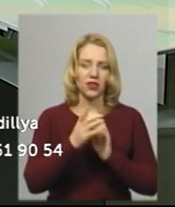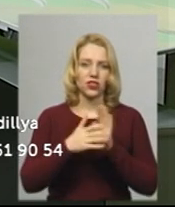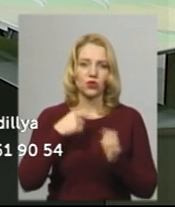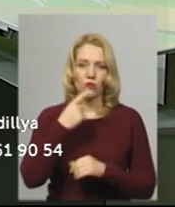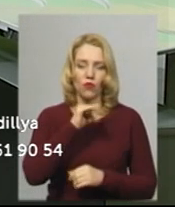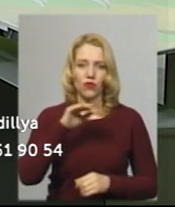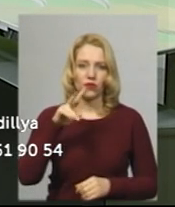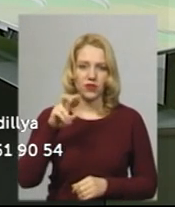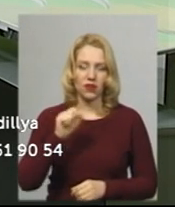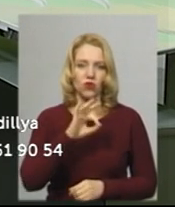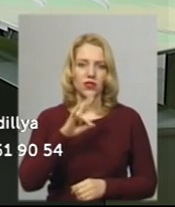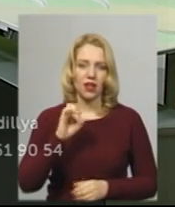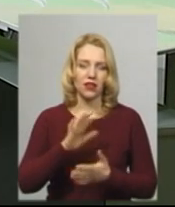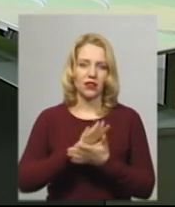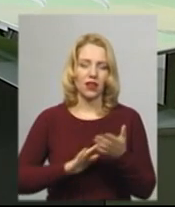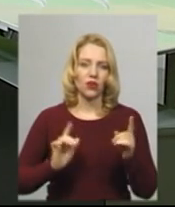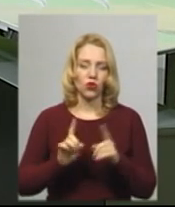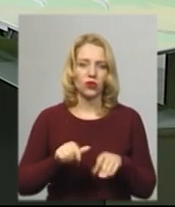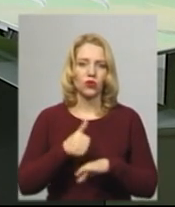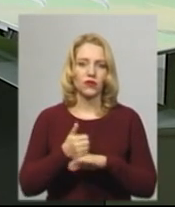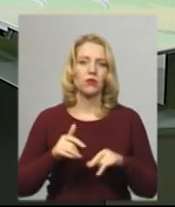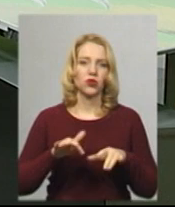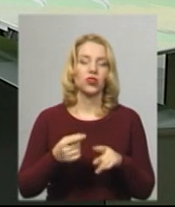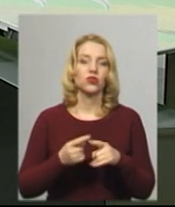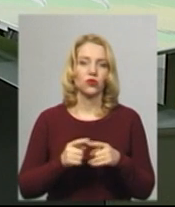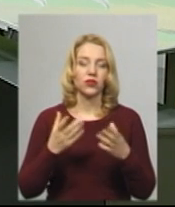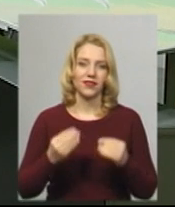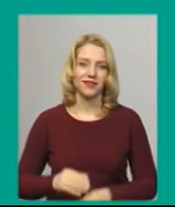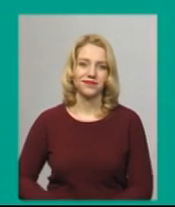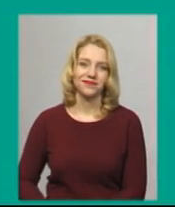перекладає Оксана Фіновська. Далі коротко про головні події сьогодні.